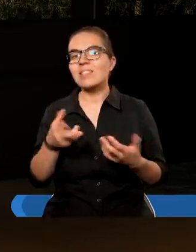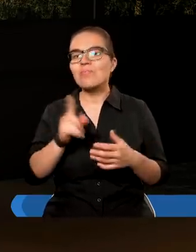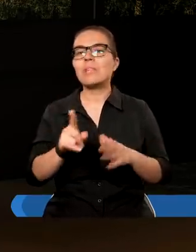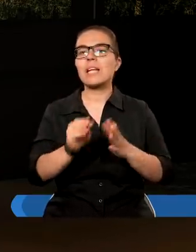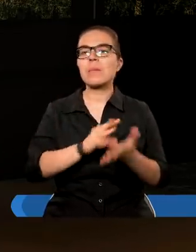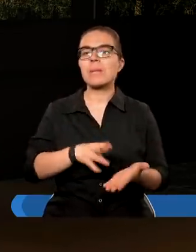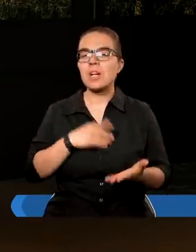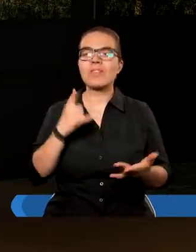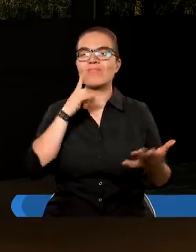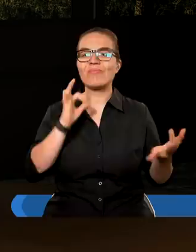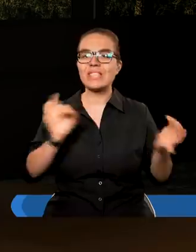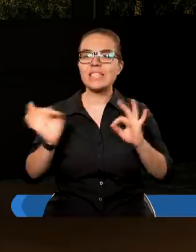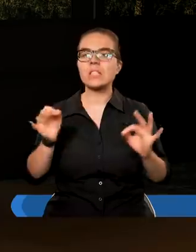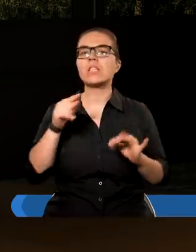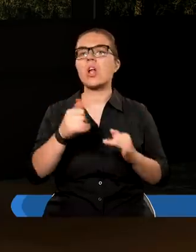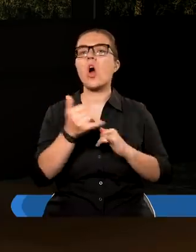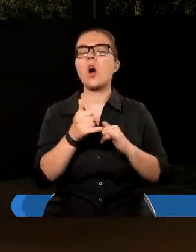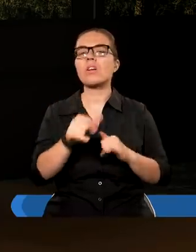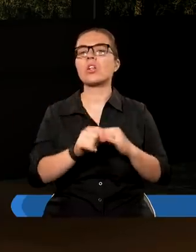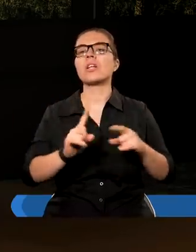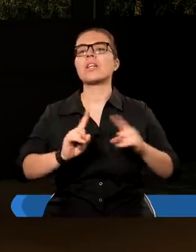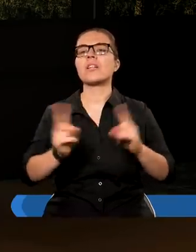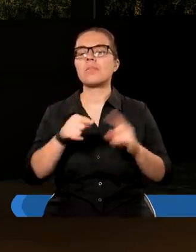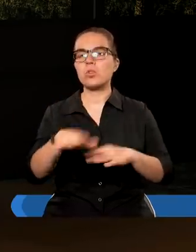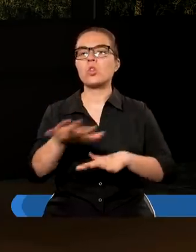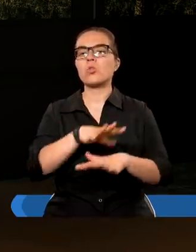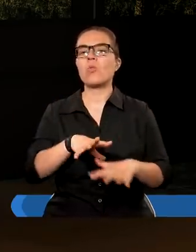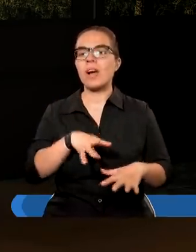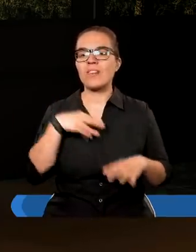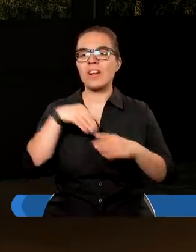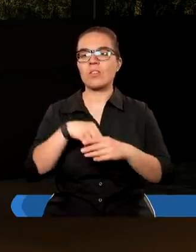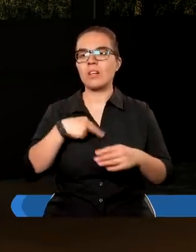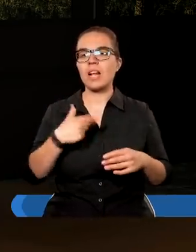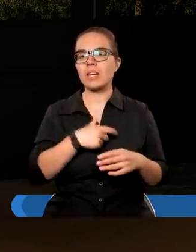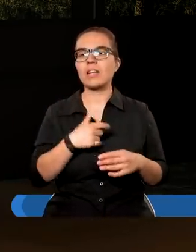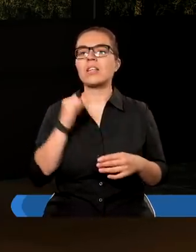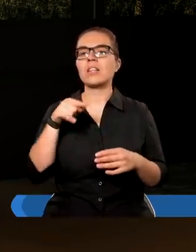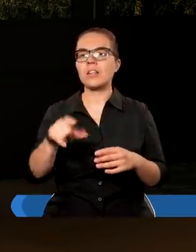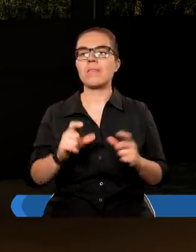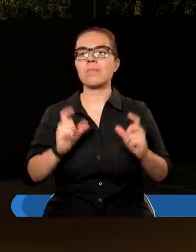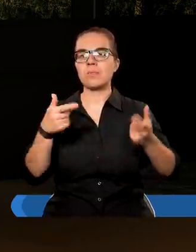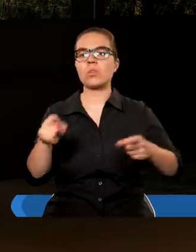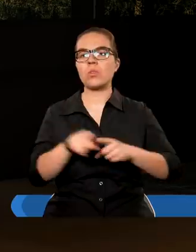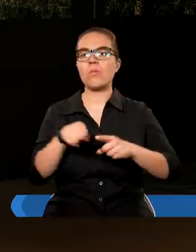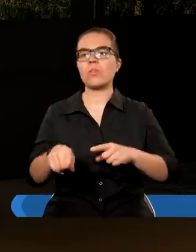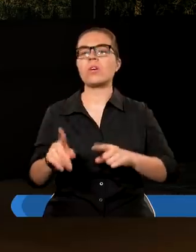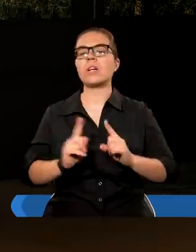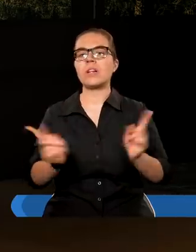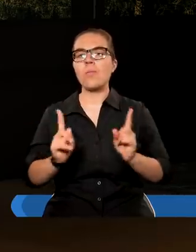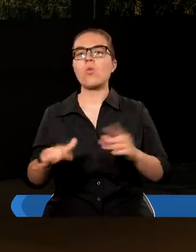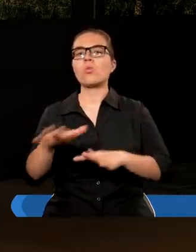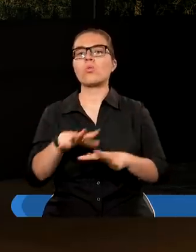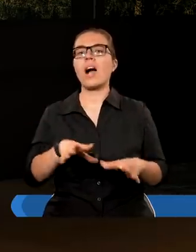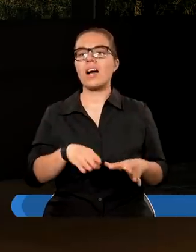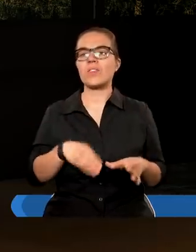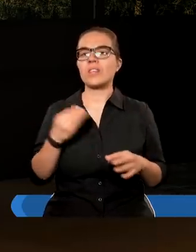dowiadujemy się, że oliwa często symbolizuje Ducha Świętego. I tutaj w tym przypadku również symbolizuje Ducha